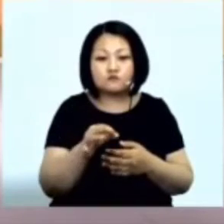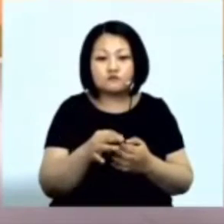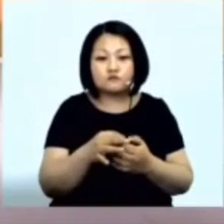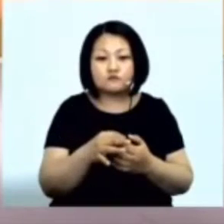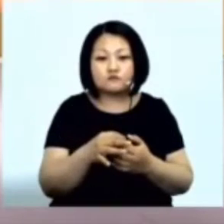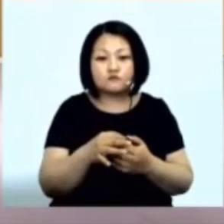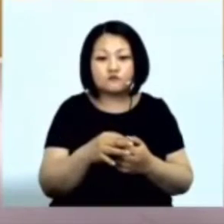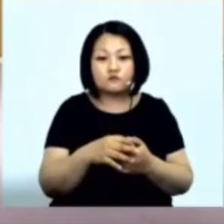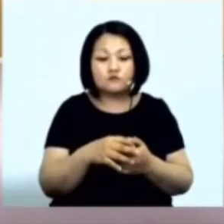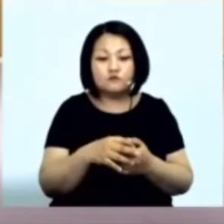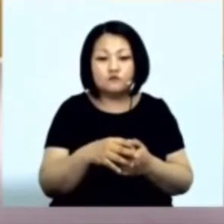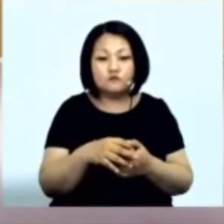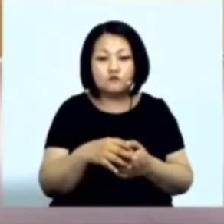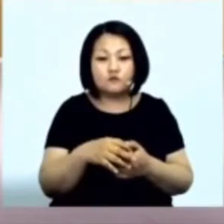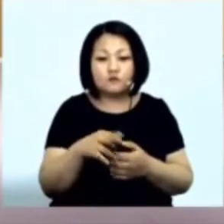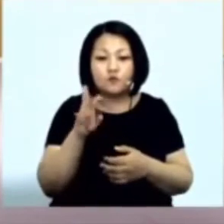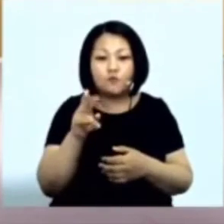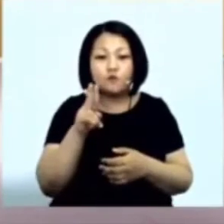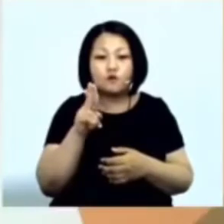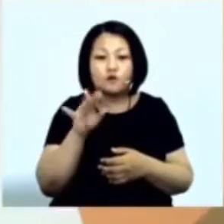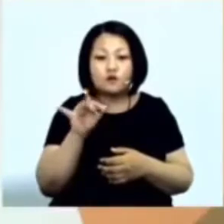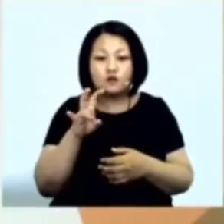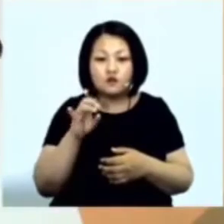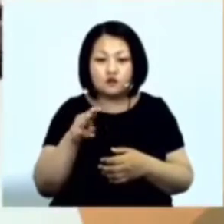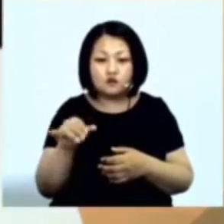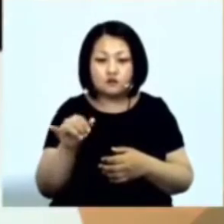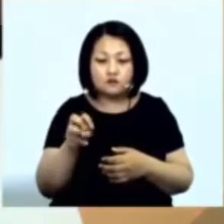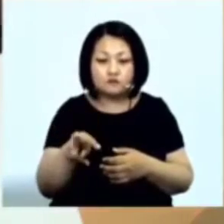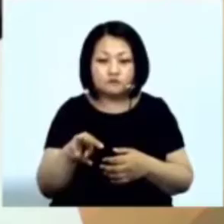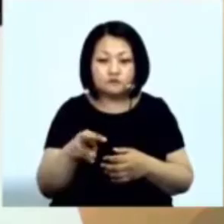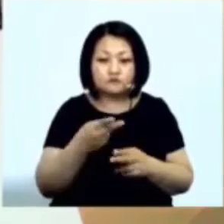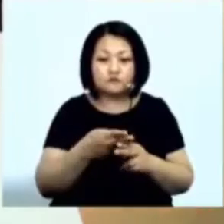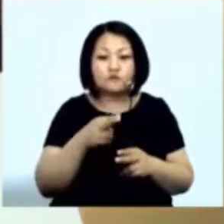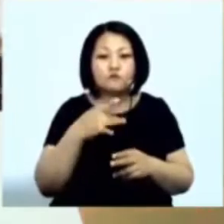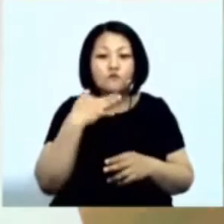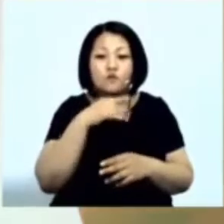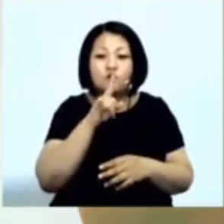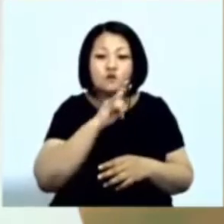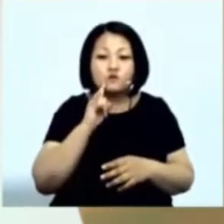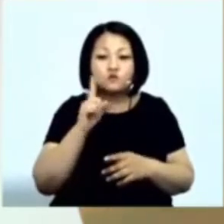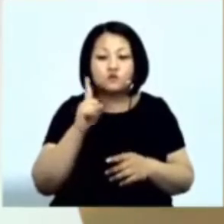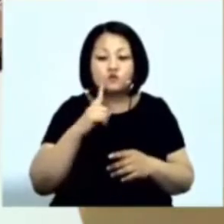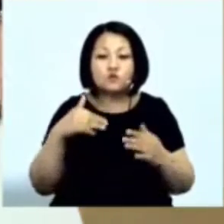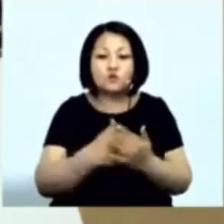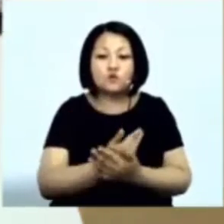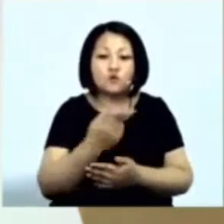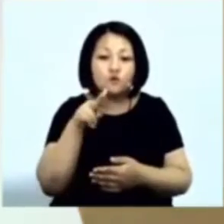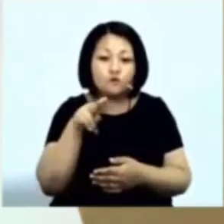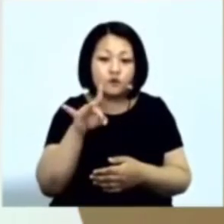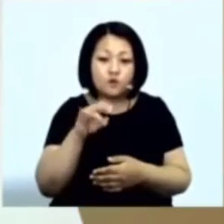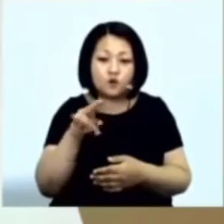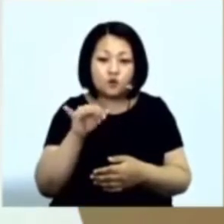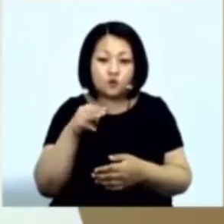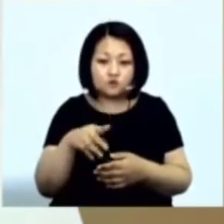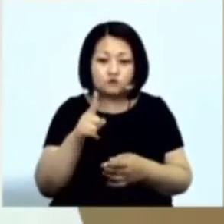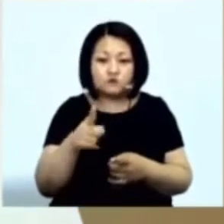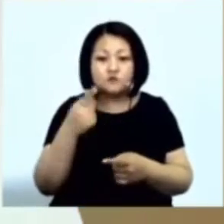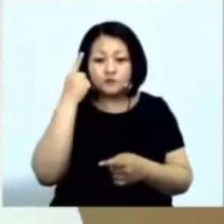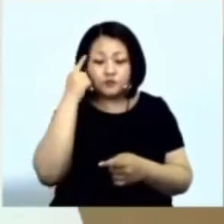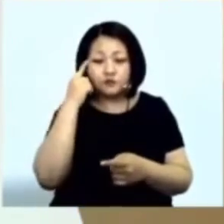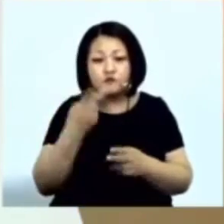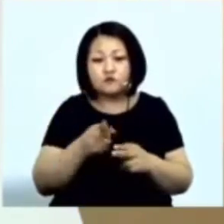Клиентской политике Лучшее предложение И многие женщины Сегодня ждут Новый продукт Вы вообще представляете Вот это вот все